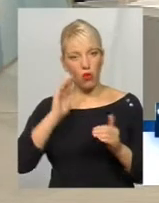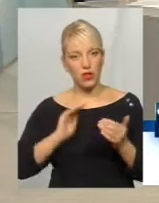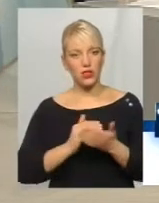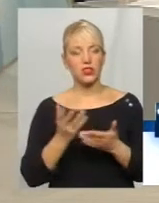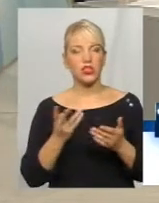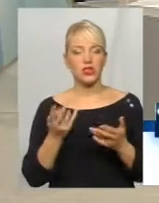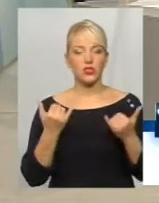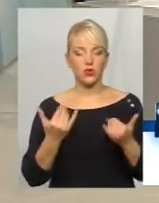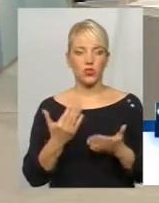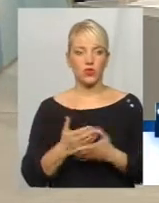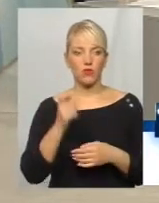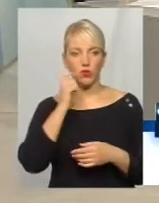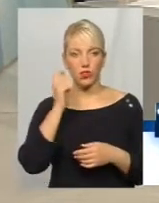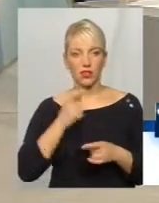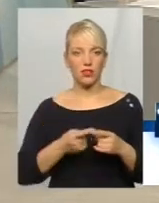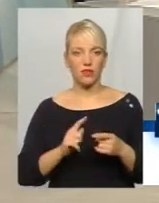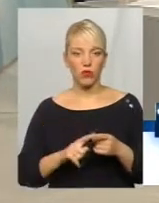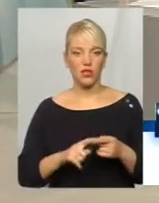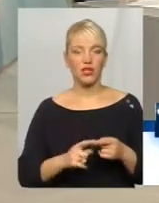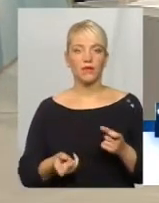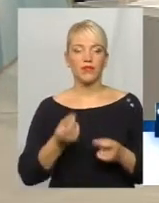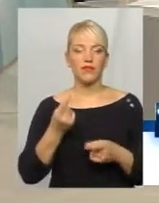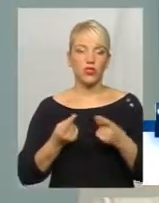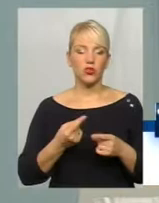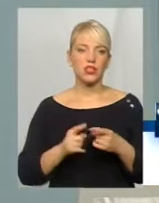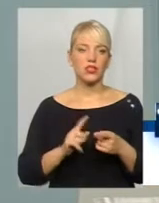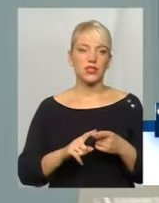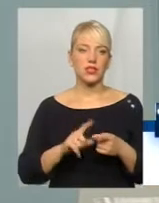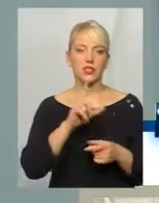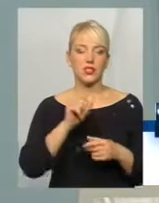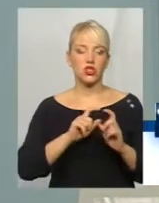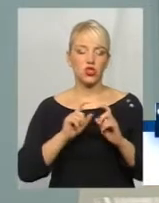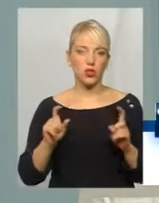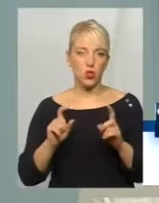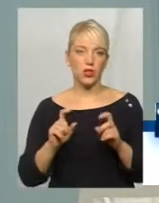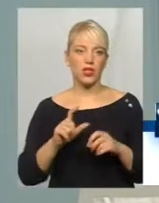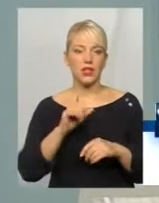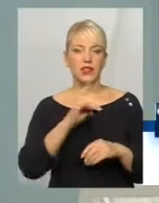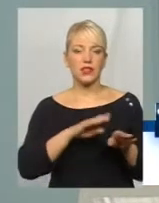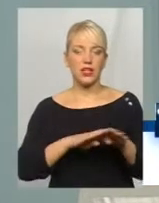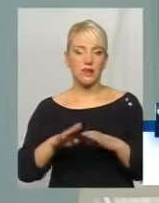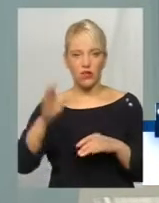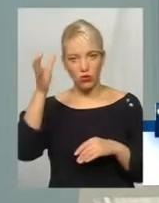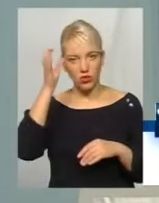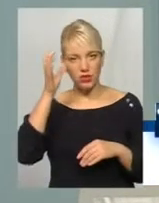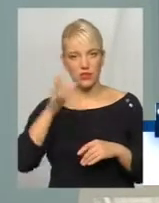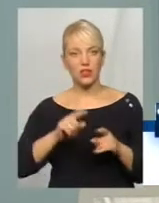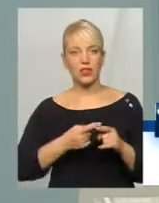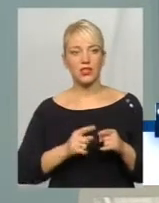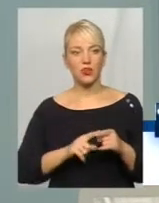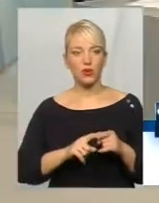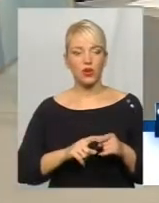які сьогодні є в Україні. Вони, витоки їх ведуть саме із школи, саме із рівня освіти, саме із того,